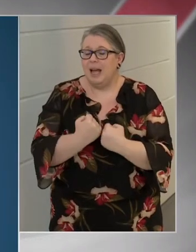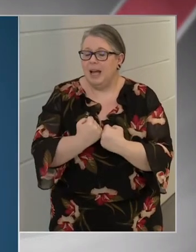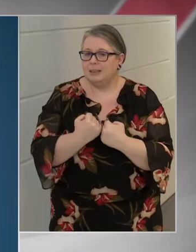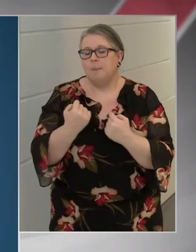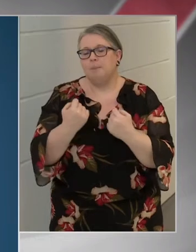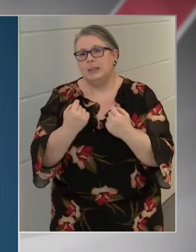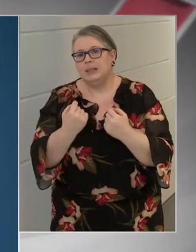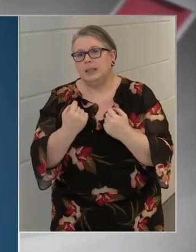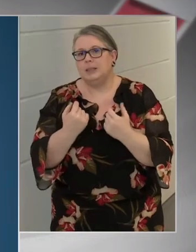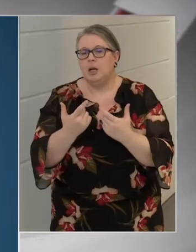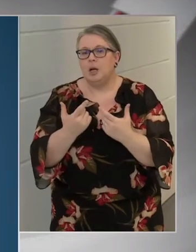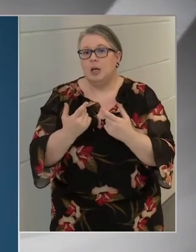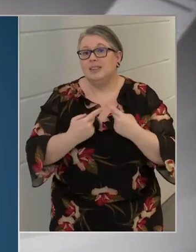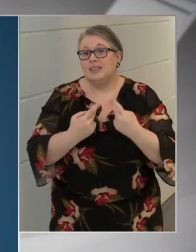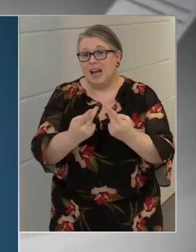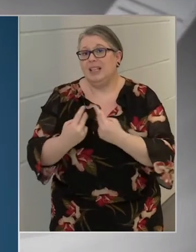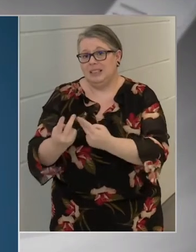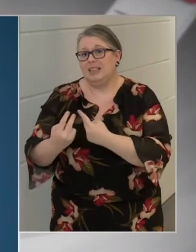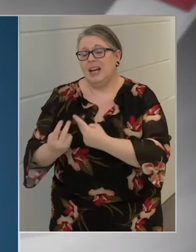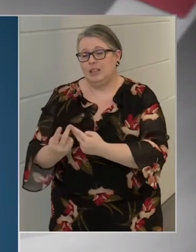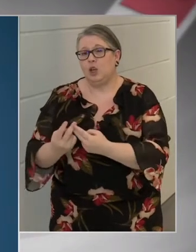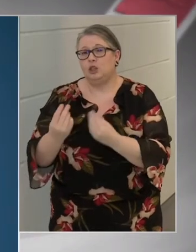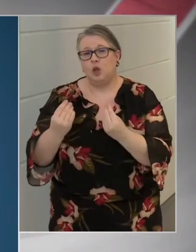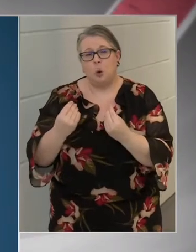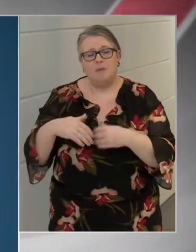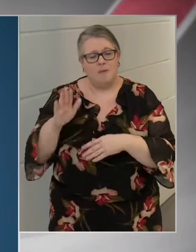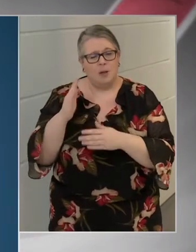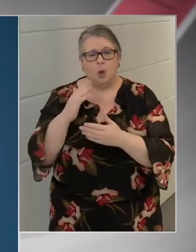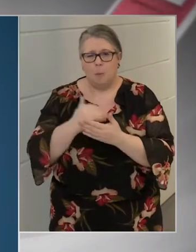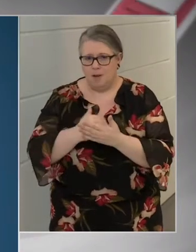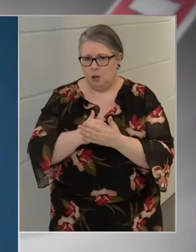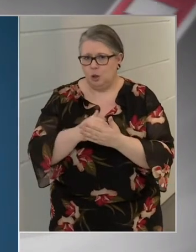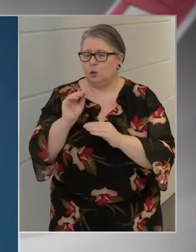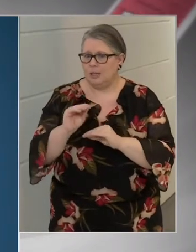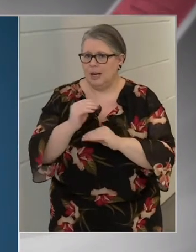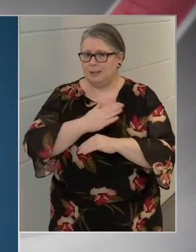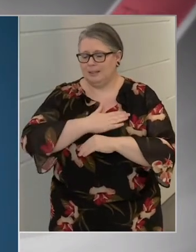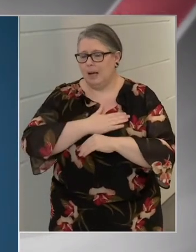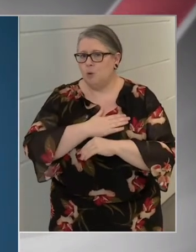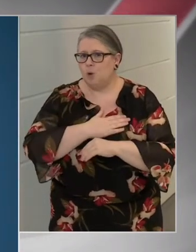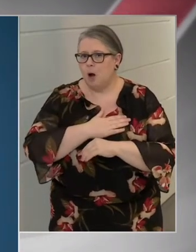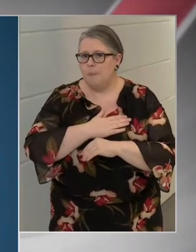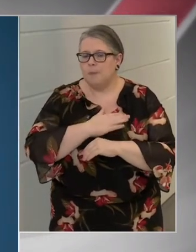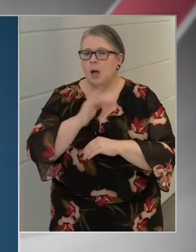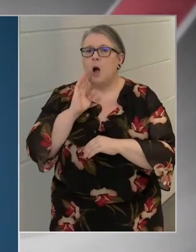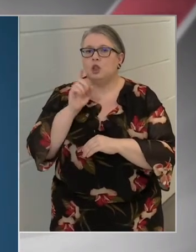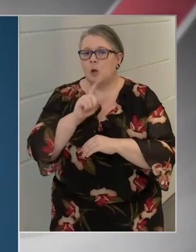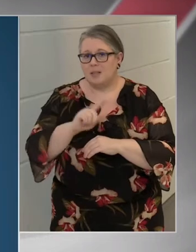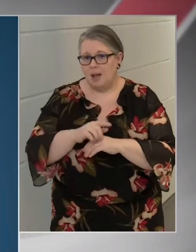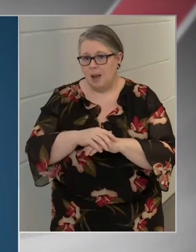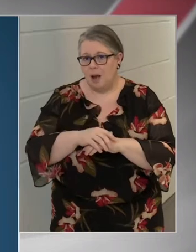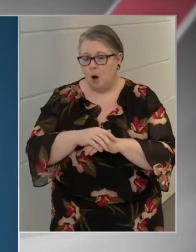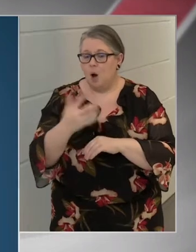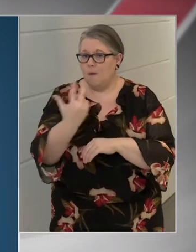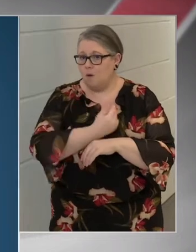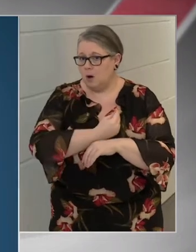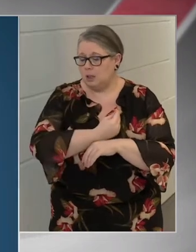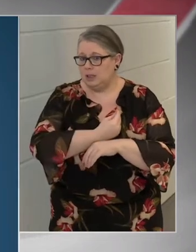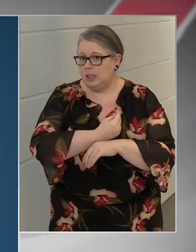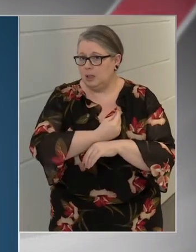kicsit logisztikailag nagyobb kihívást jelent számunkra. Az AstraZeneca vakcinája